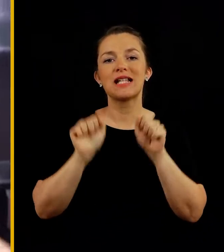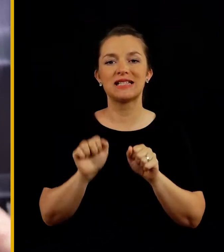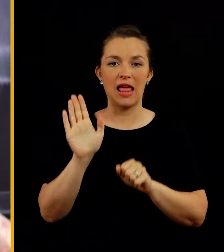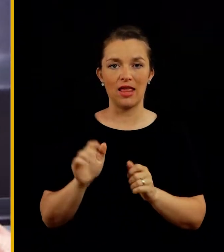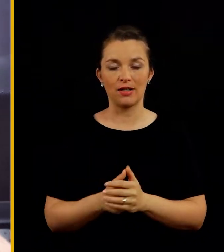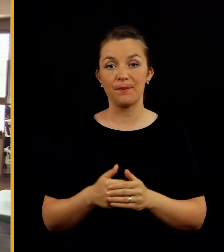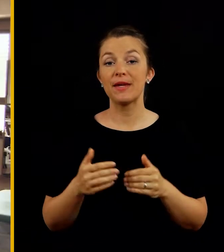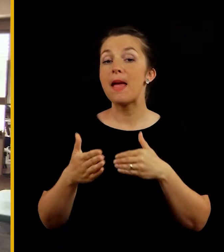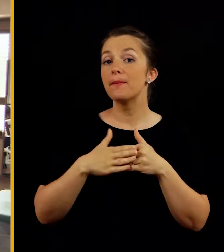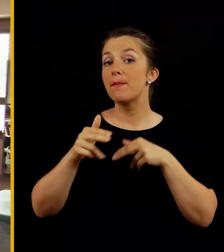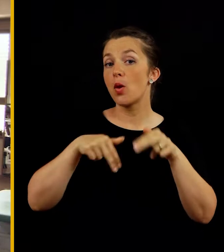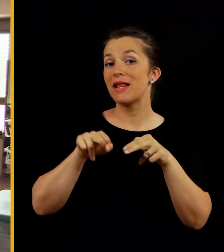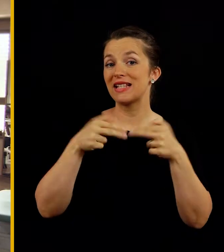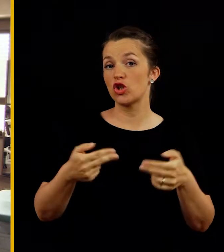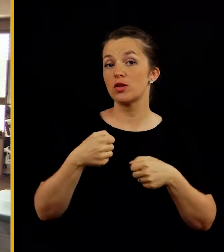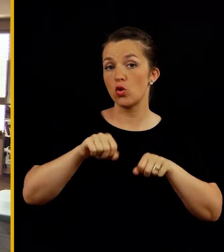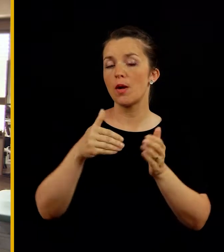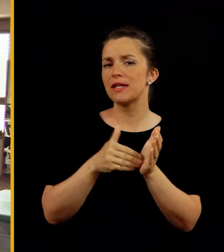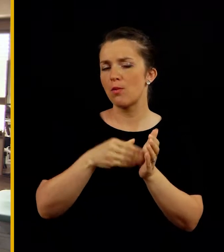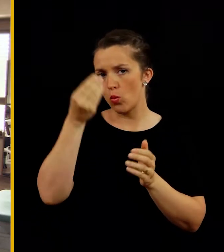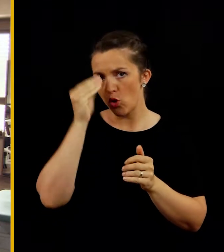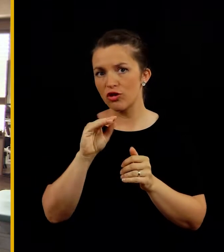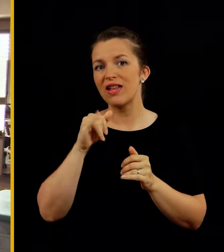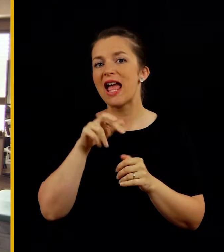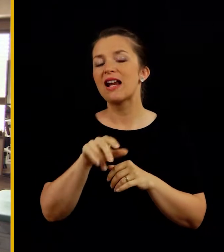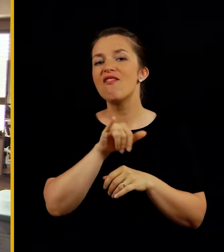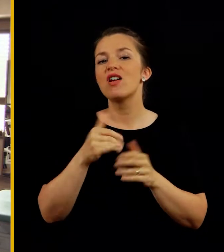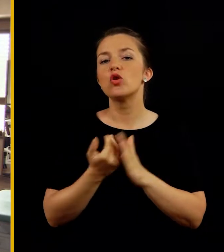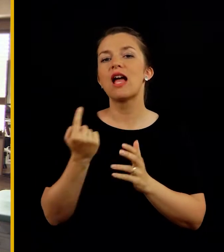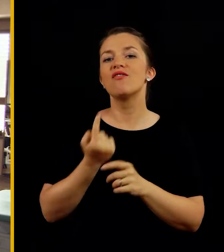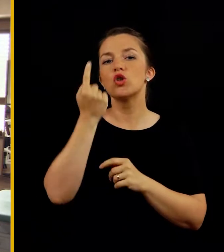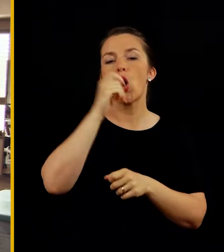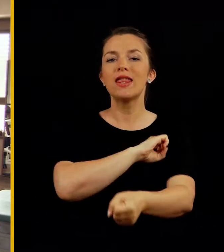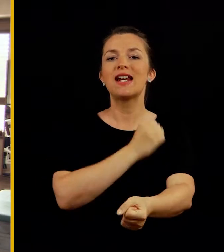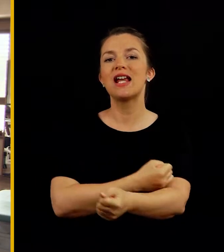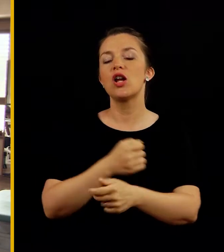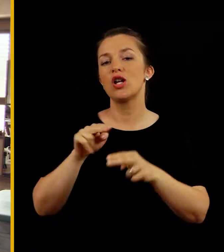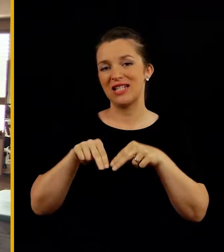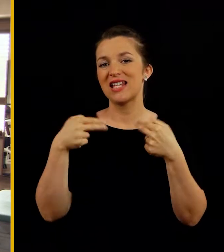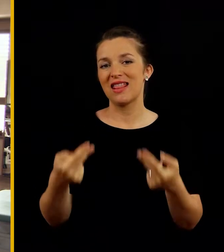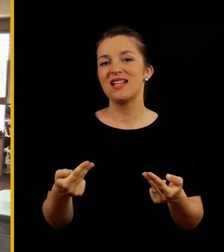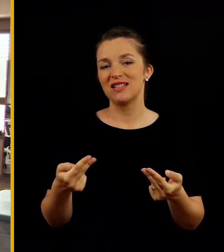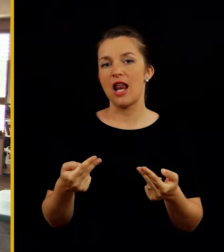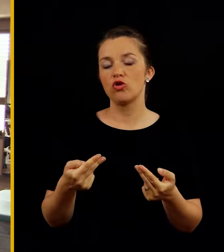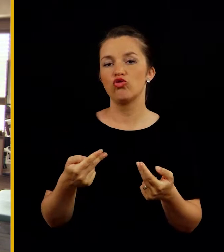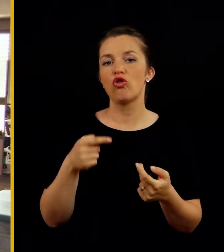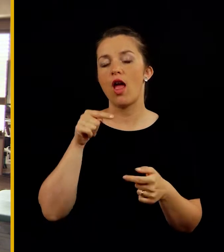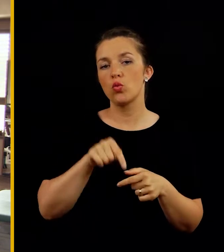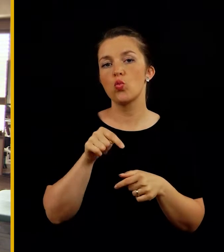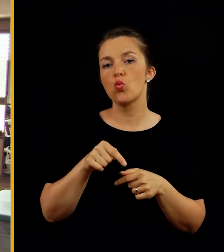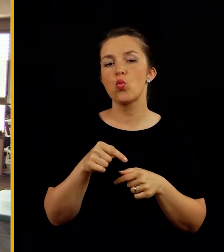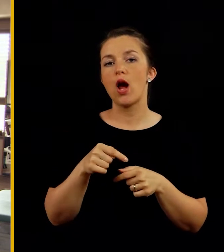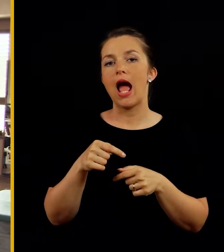evropske standarde. Pri prometnih nesrečah z motoremi je potrebno upoštevati, da gre vedno za visoko energijske nesreče